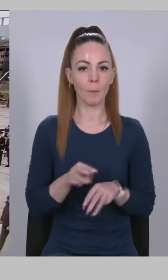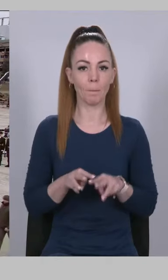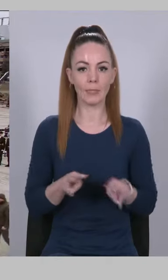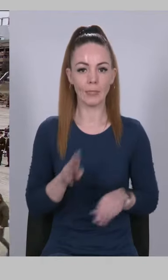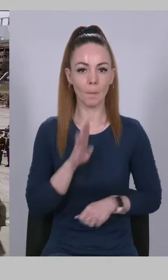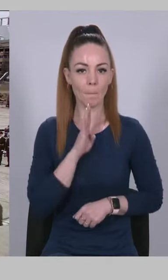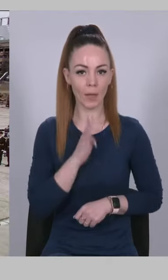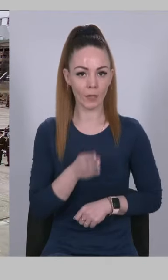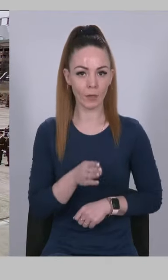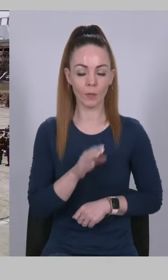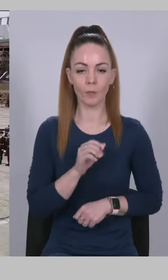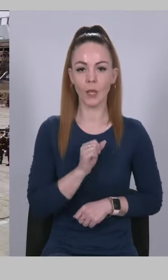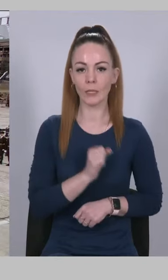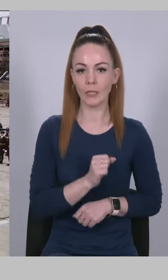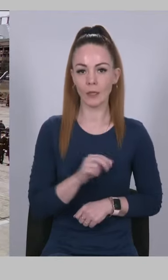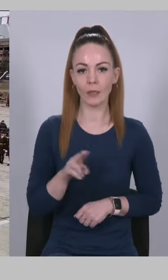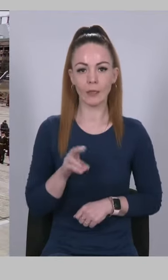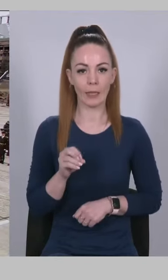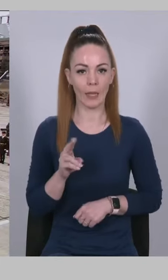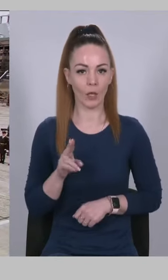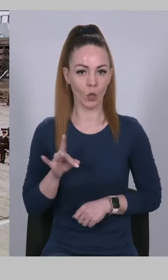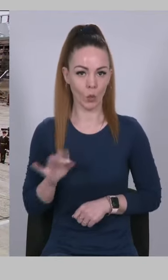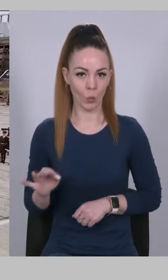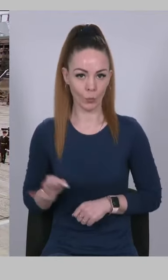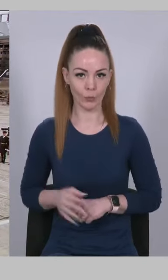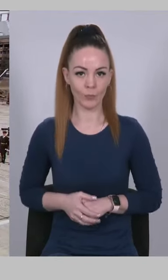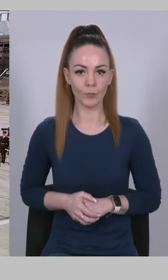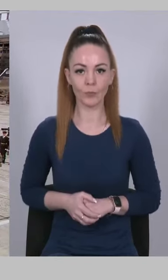Бельгії Олександр Декроо